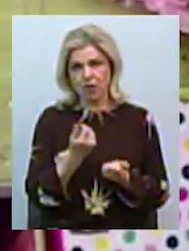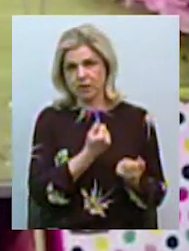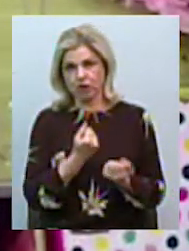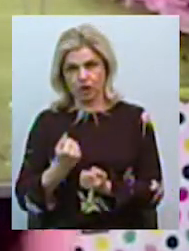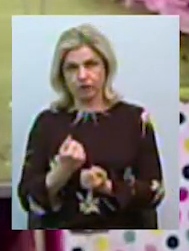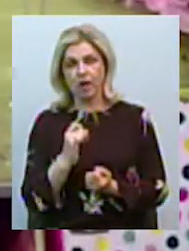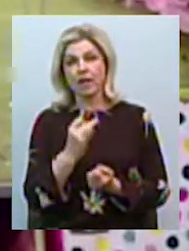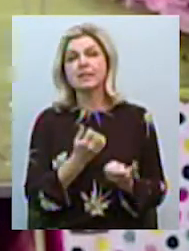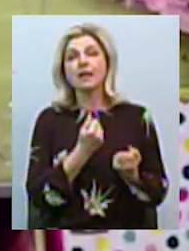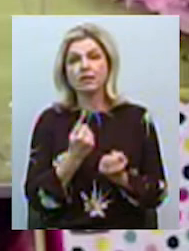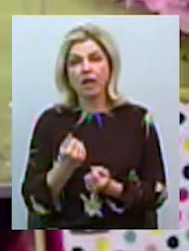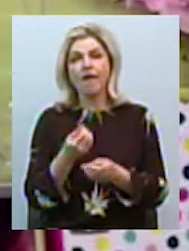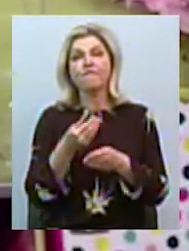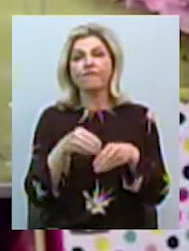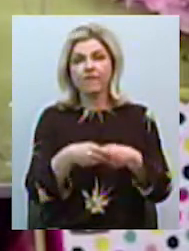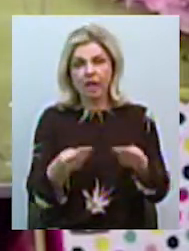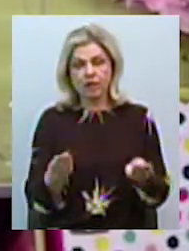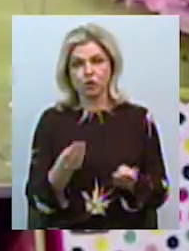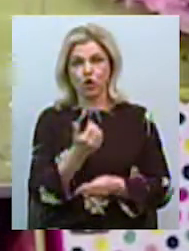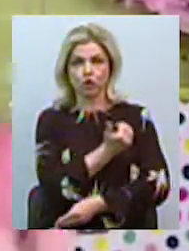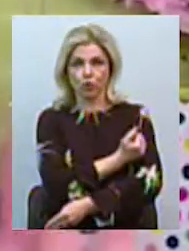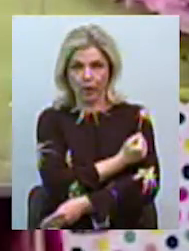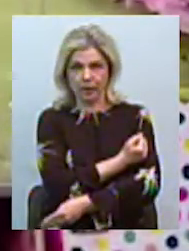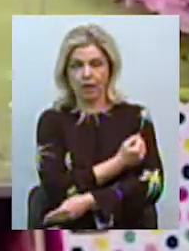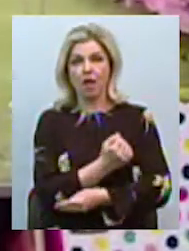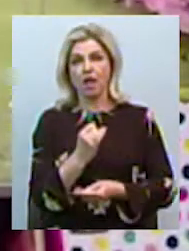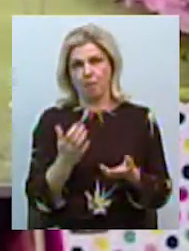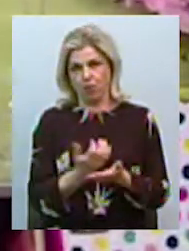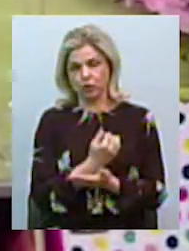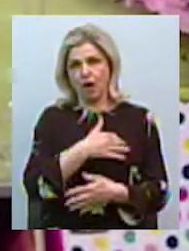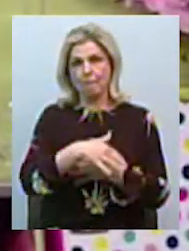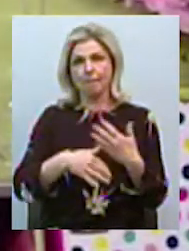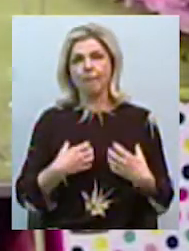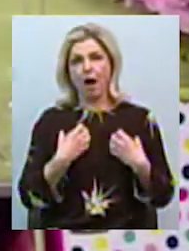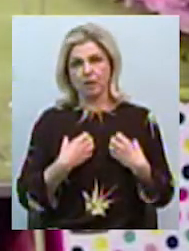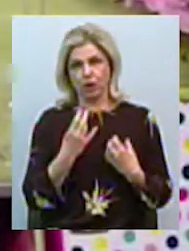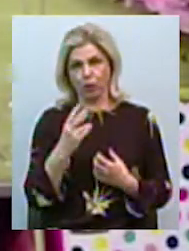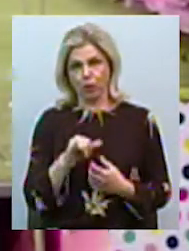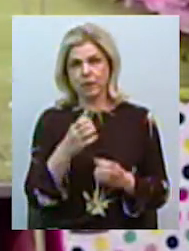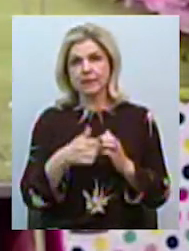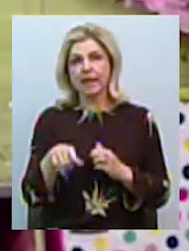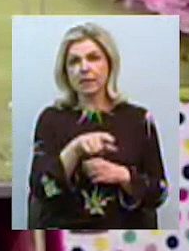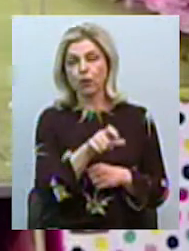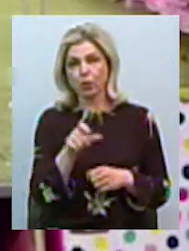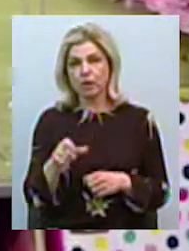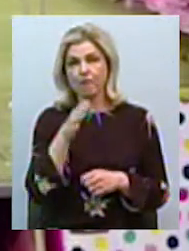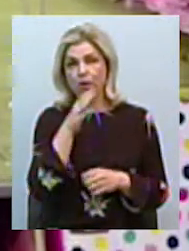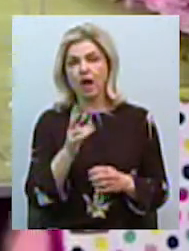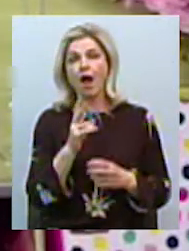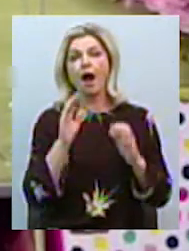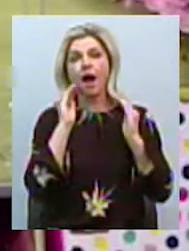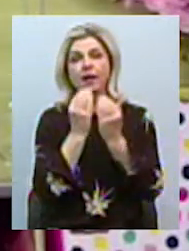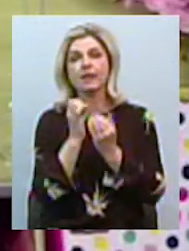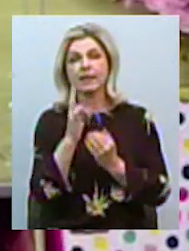тим самим затримуючи і видачу інсуліну безпосередньо, що спричиняє паніку серед пацієнтів, так як під час карантинного стресу